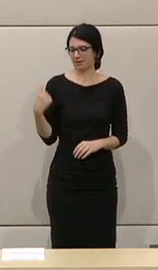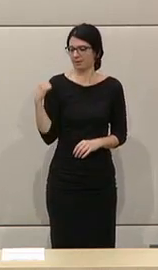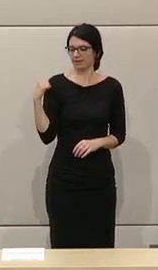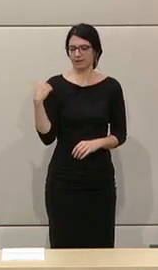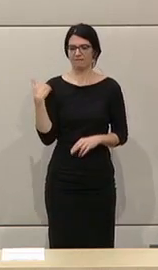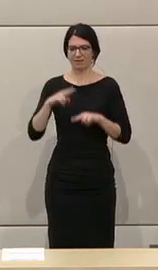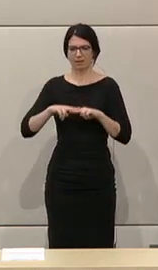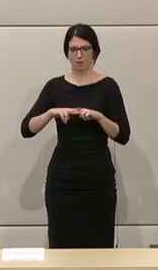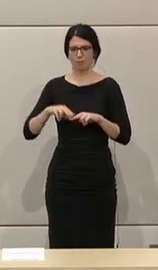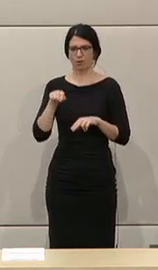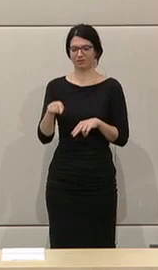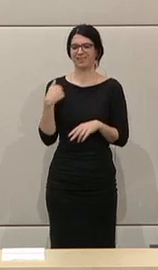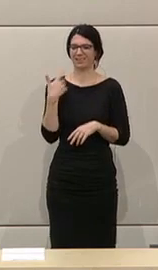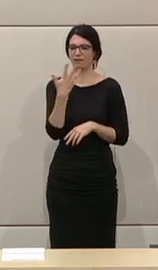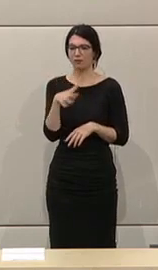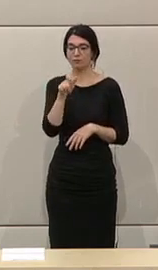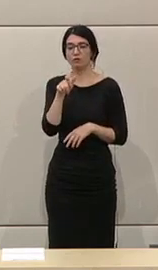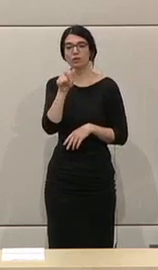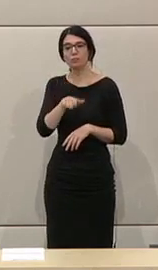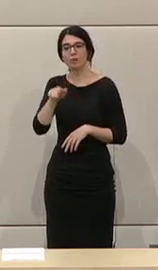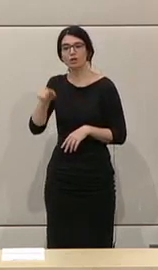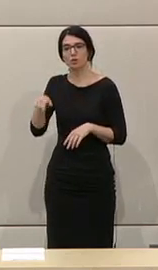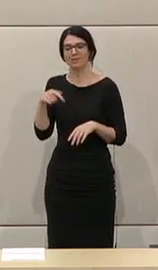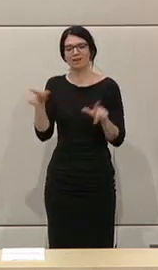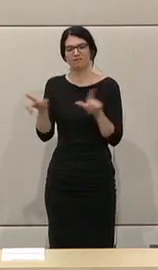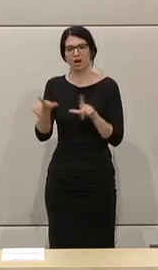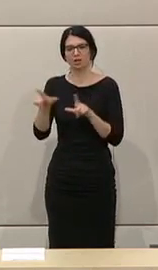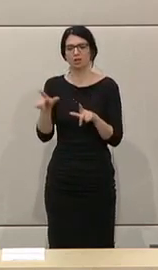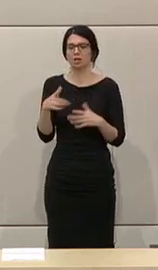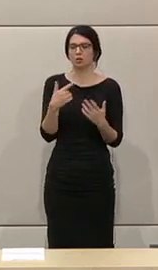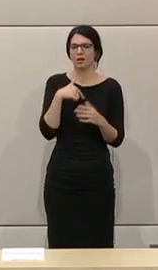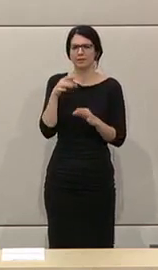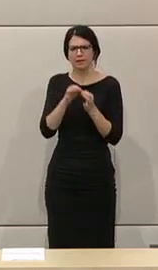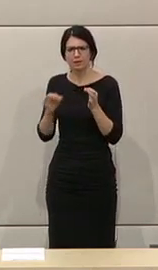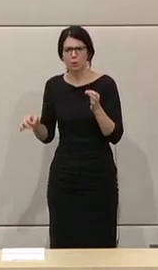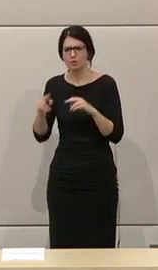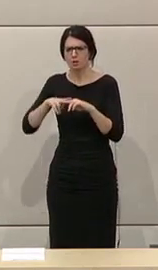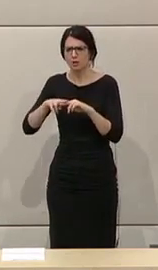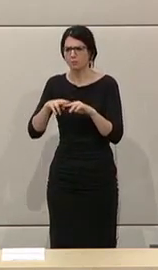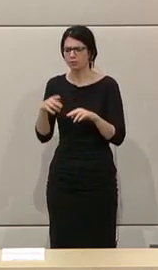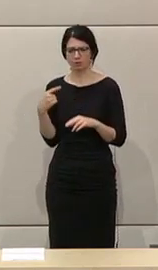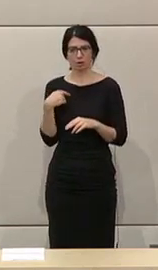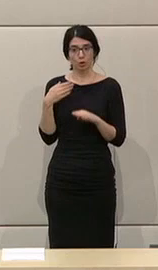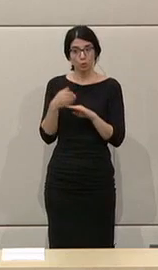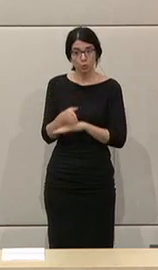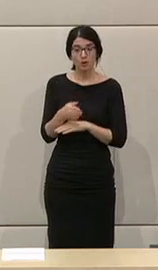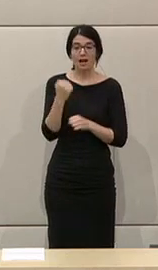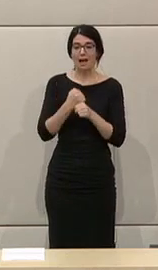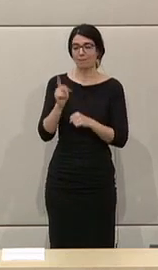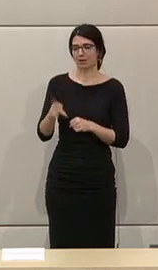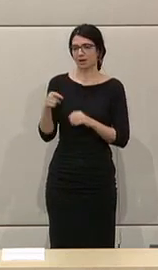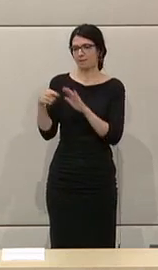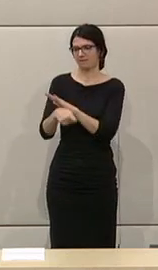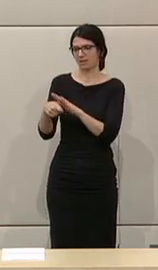Pölten eine Veranstaltung mit 500 Personen, Bundeskanzler und alle SPÖ-Kranten von Niederösterreich in St. Pölten, finanziert durch die Arbeiterkammer.